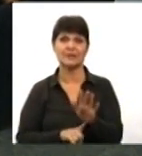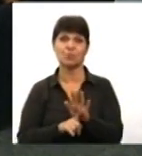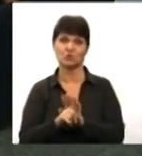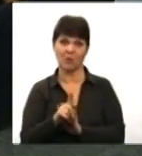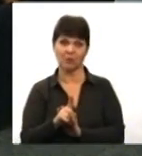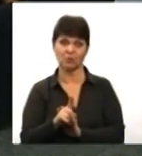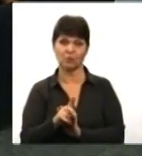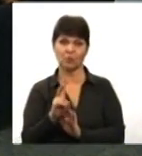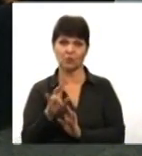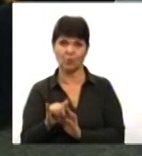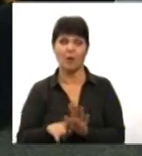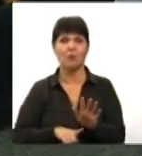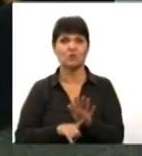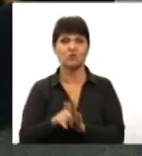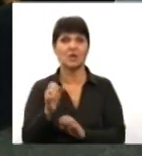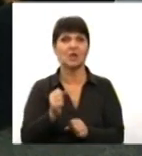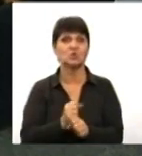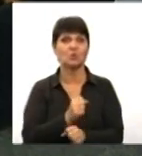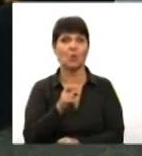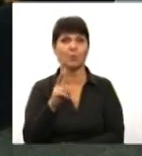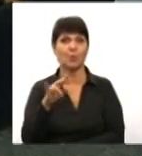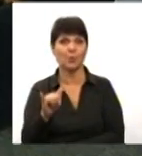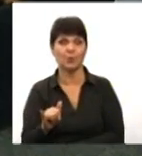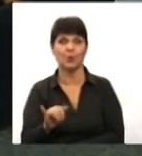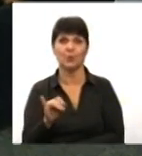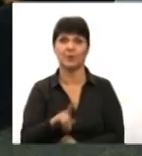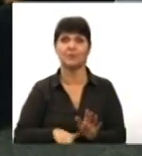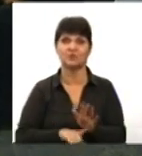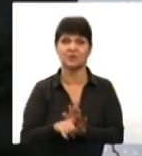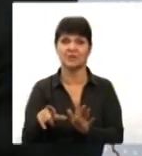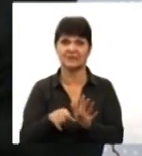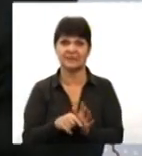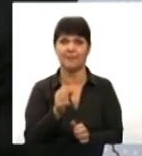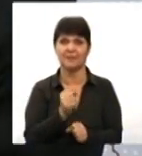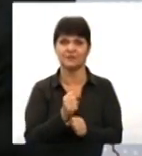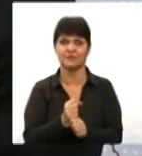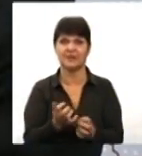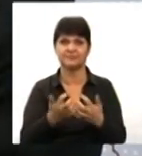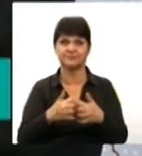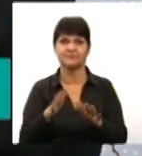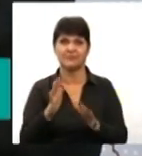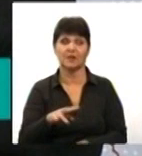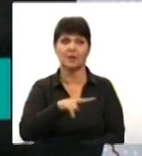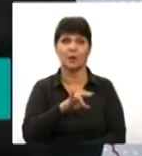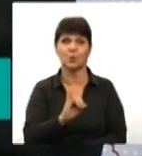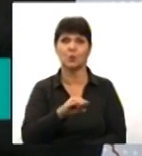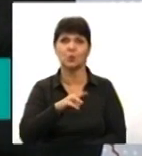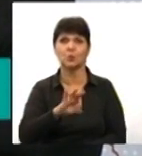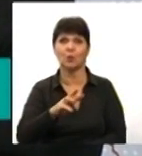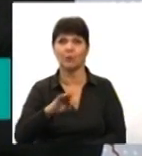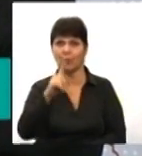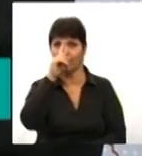Ми почали розробку її і почали з нею працювати тільки в лютому місяці. Тобто це ще